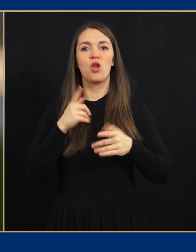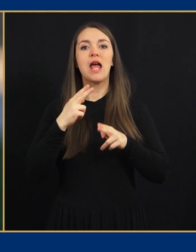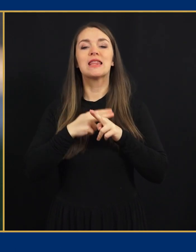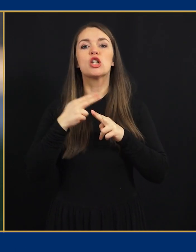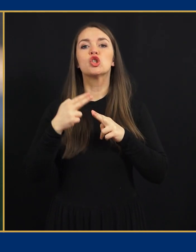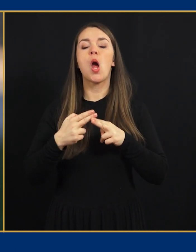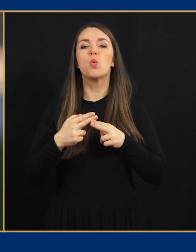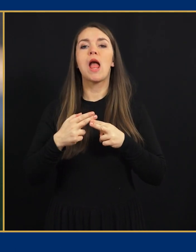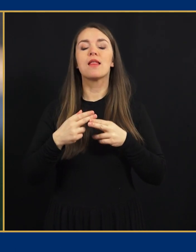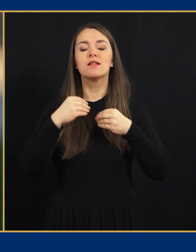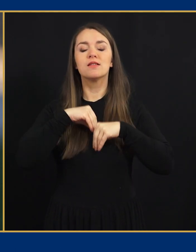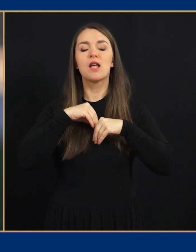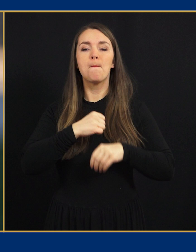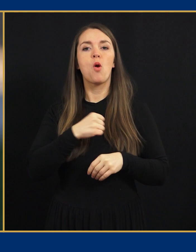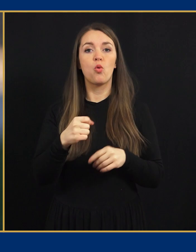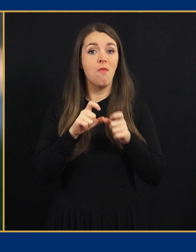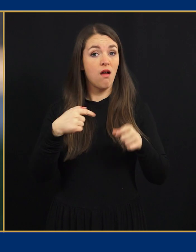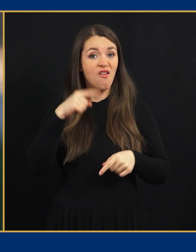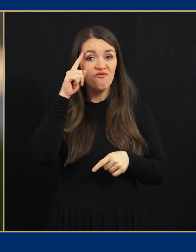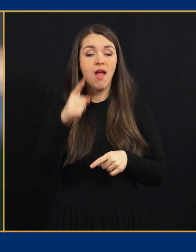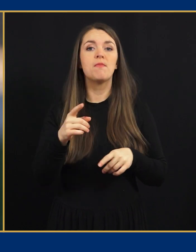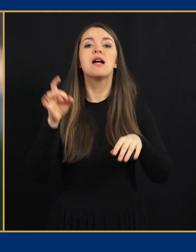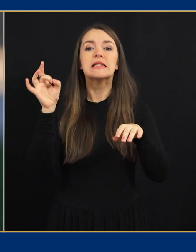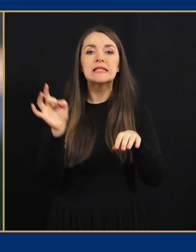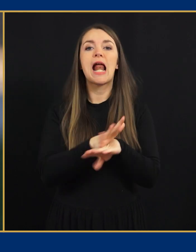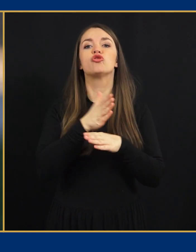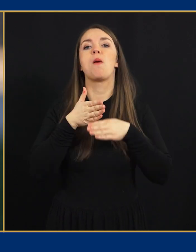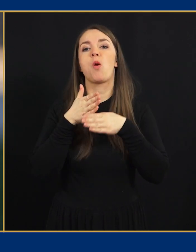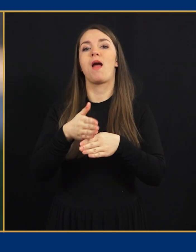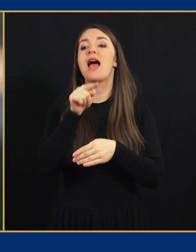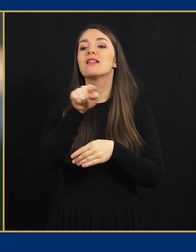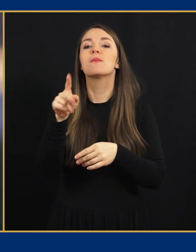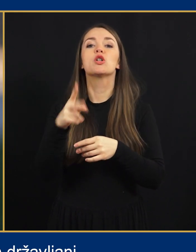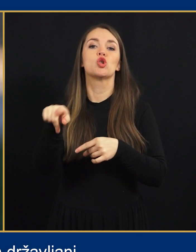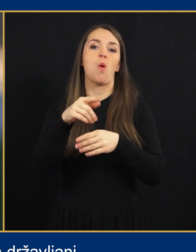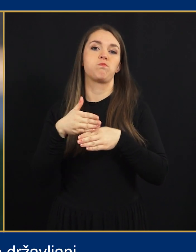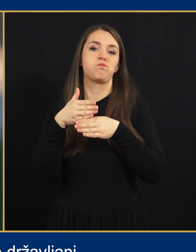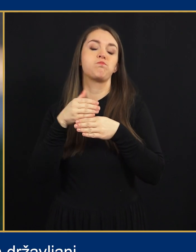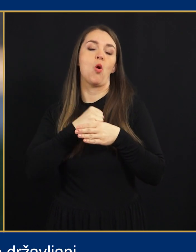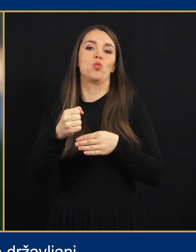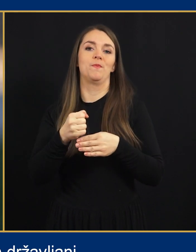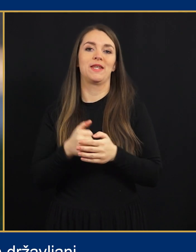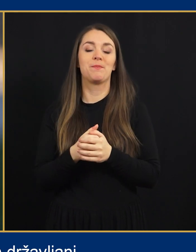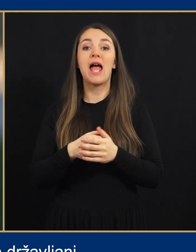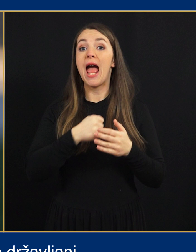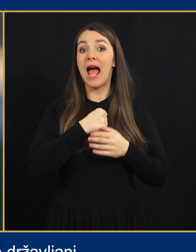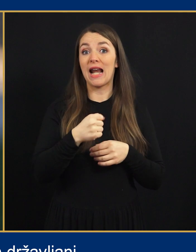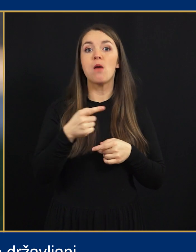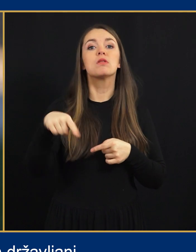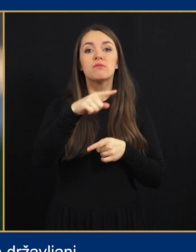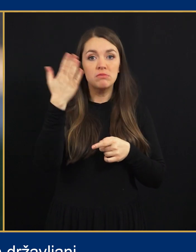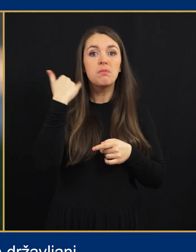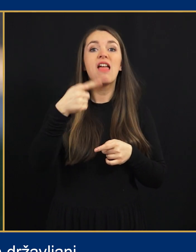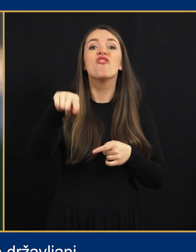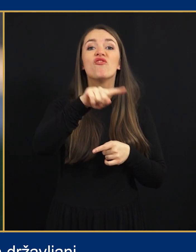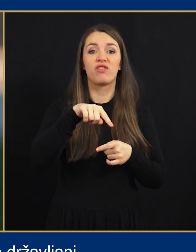državljanskim pogumom, ker vem, da sreča pomaga pogumnim Hrabri ste bili vi, državljanke in